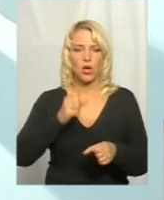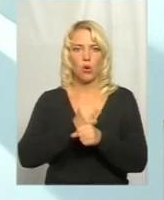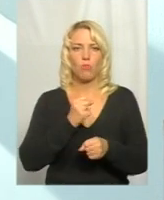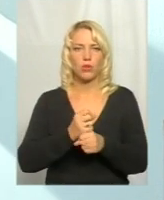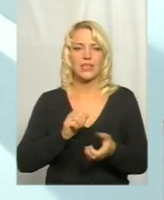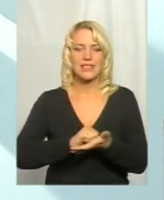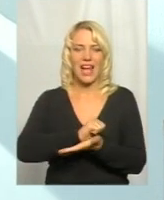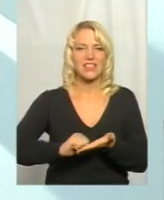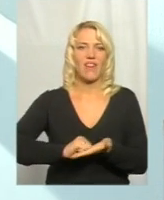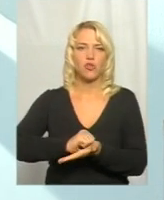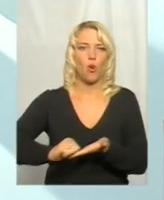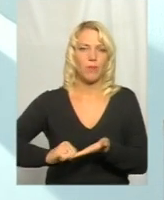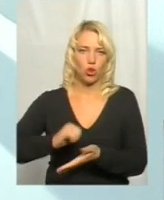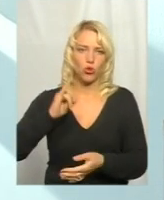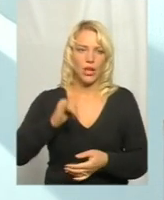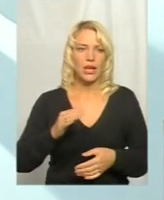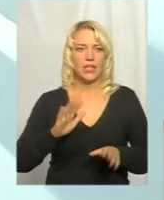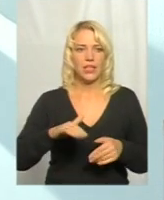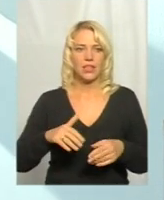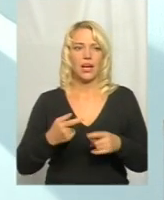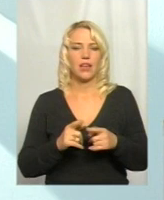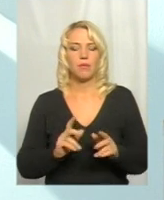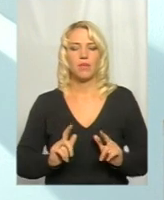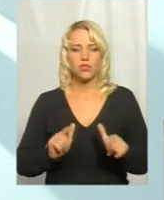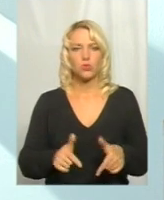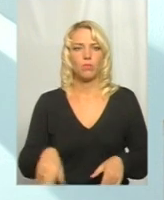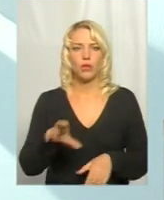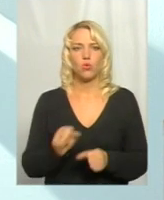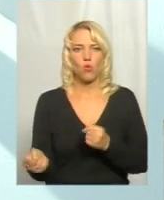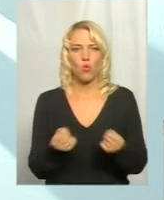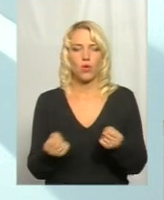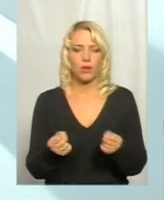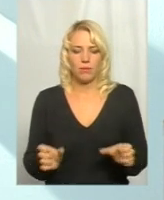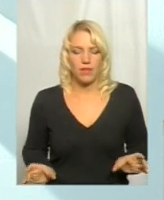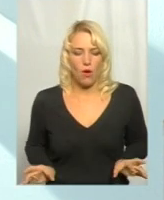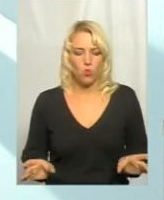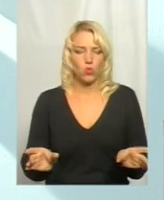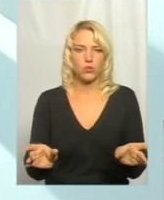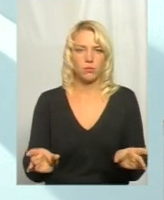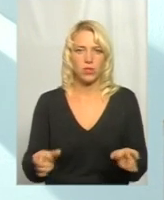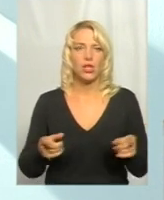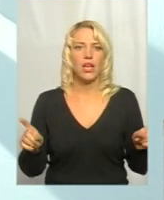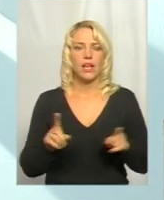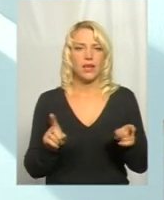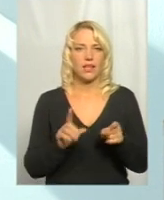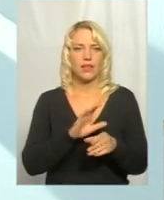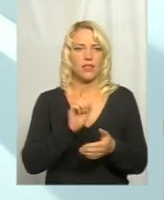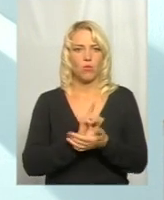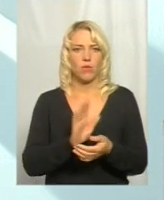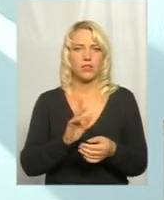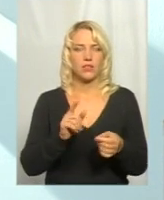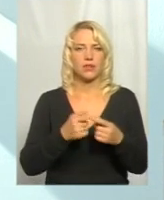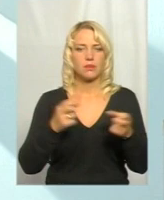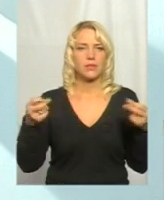асфальтобетоном, а далі підрядчики приступлять до укріплення узбіч, такі роботи, які вже не обов'язково виконувати